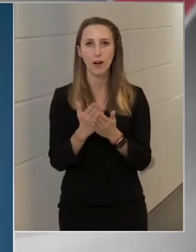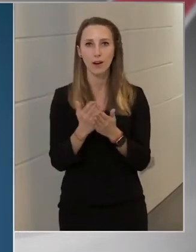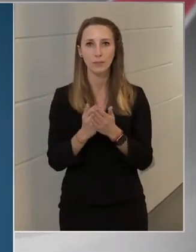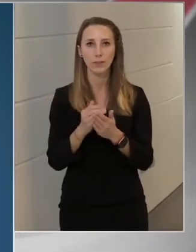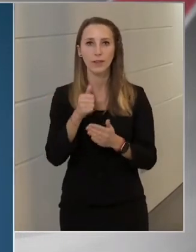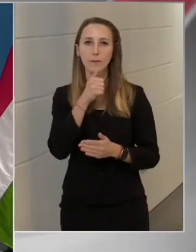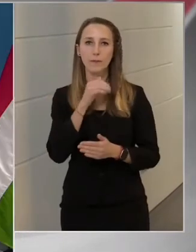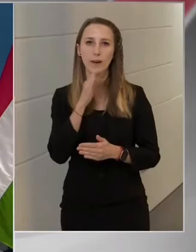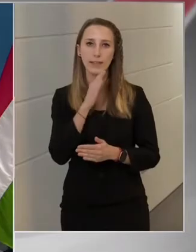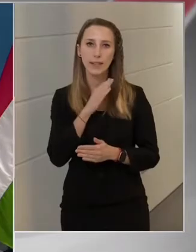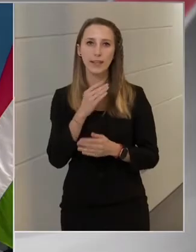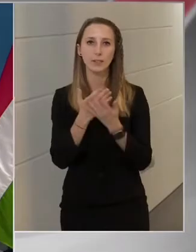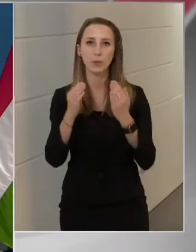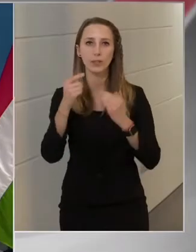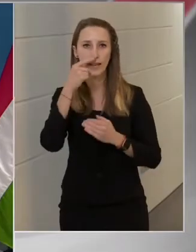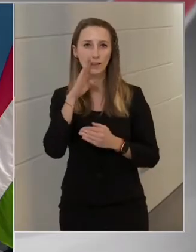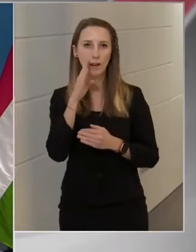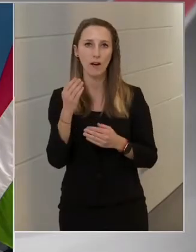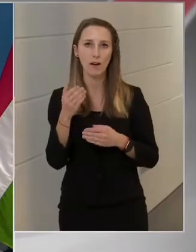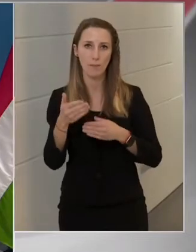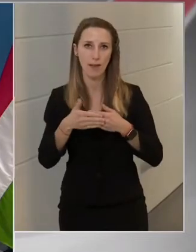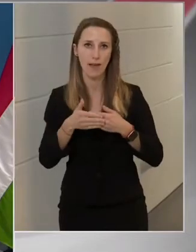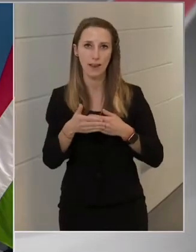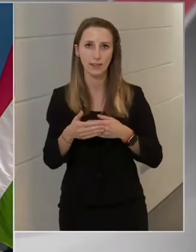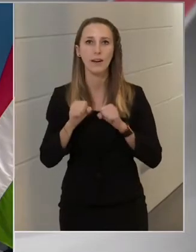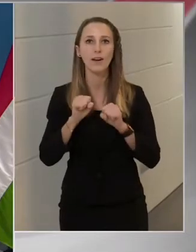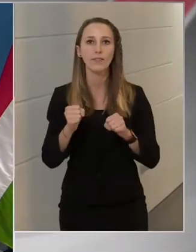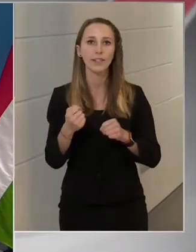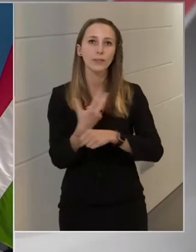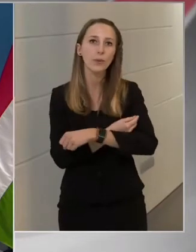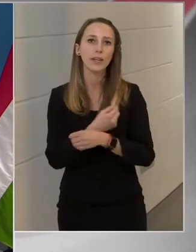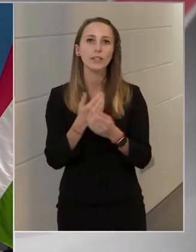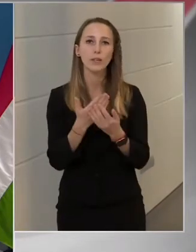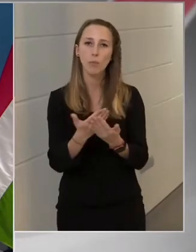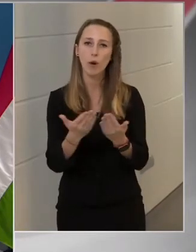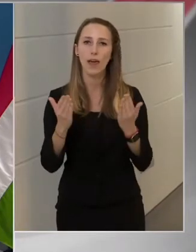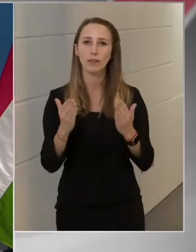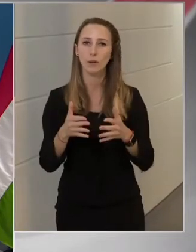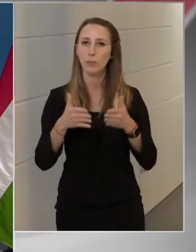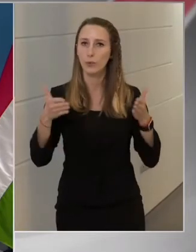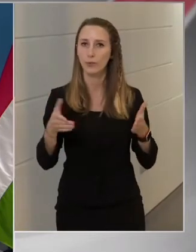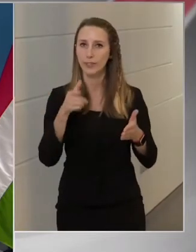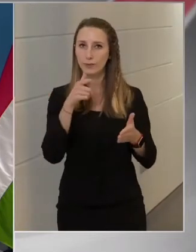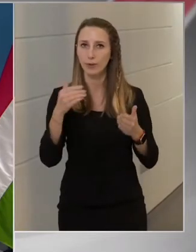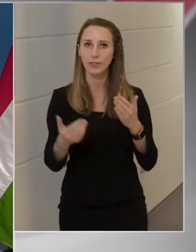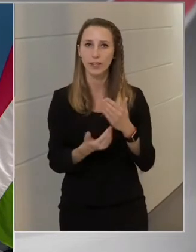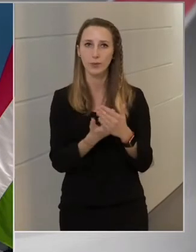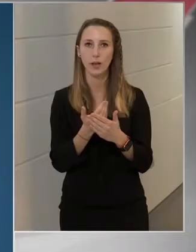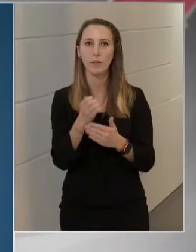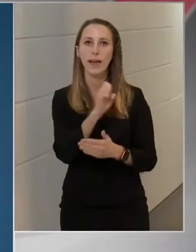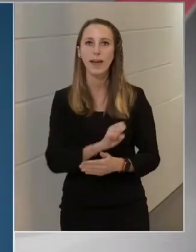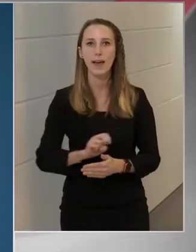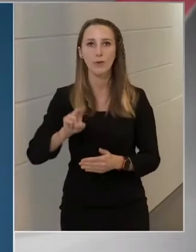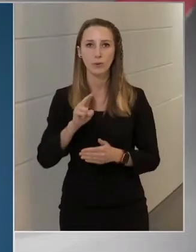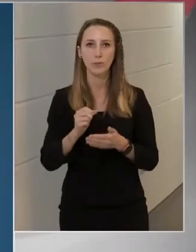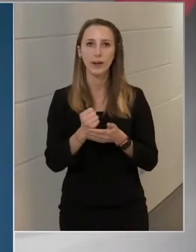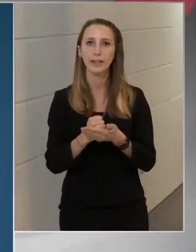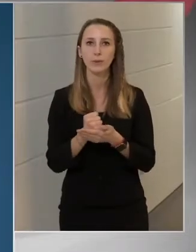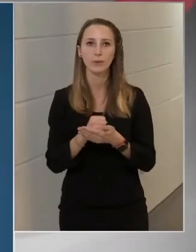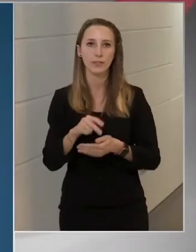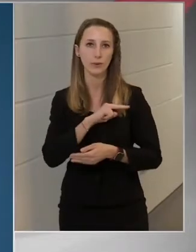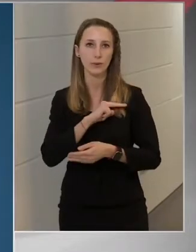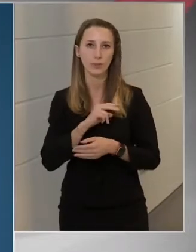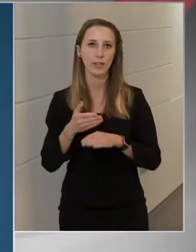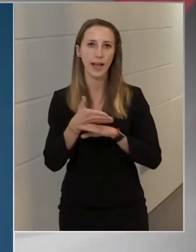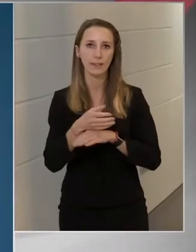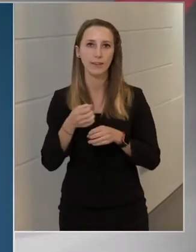Pfizer és Moderna vakcinák mellett a védőoltási palettánk bővülni fog, és egy újabb, európai gyógyszerügynökség által